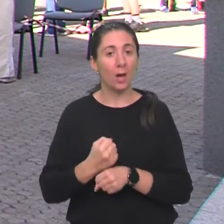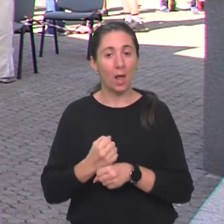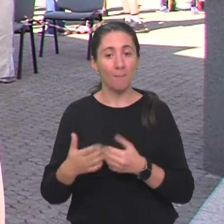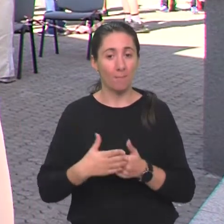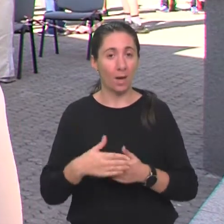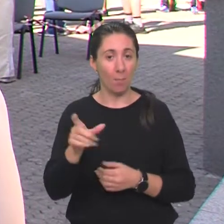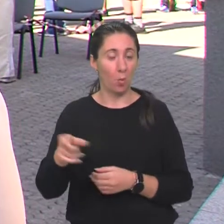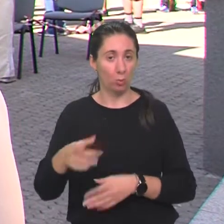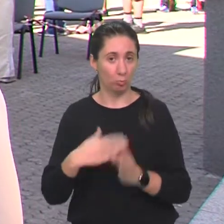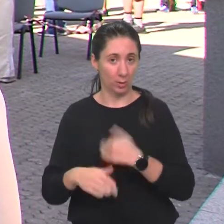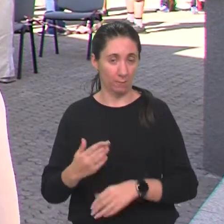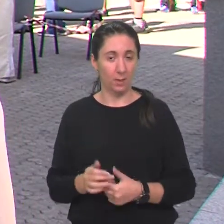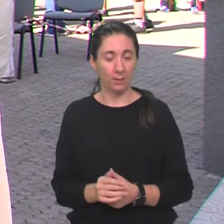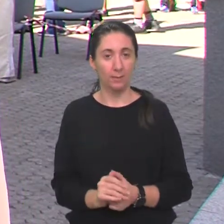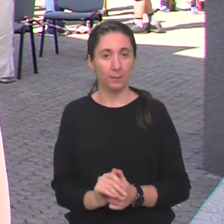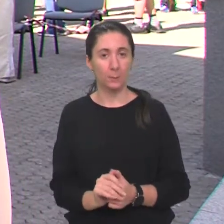prema osobama sa invaliditetom.